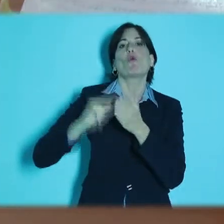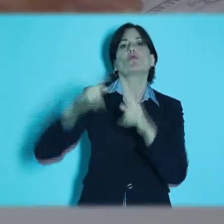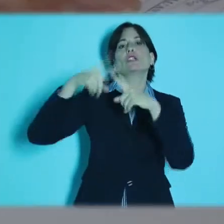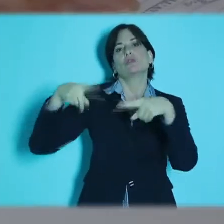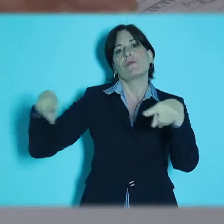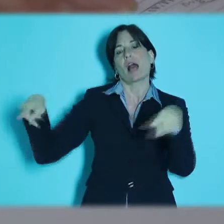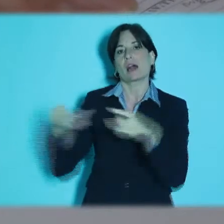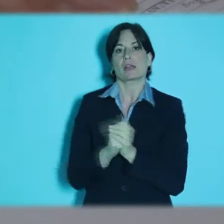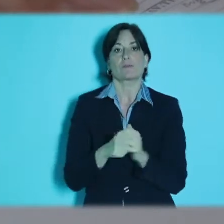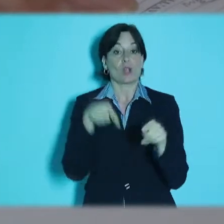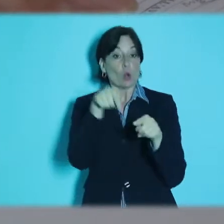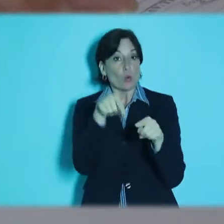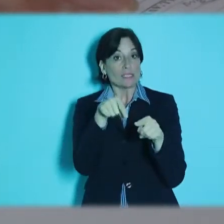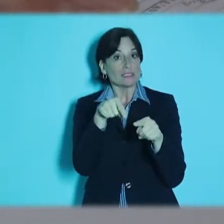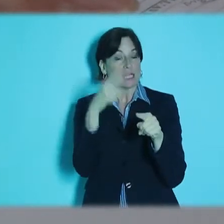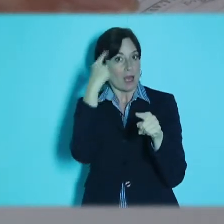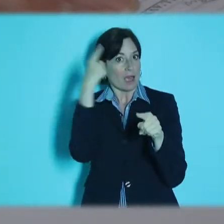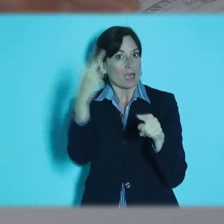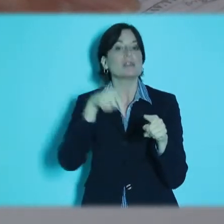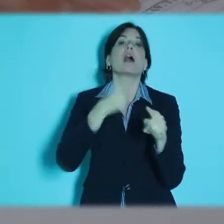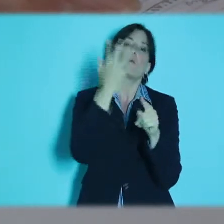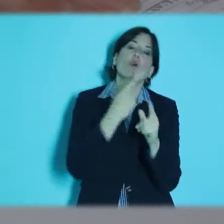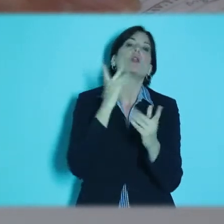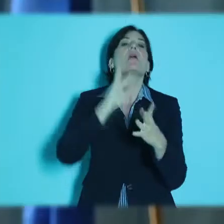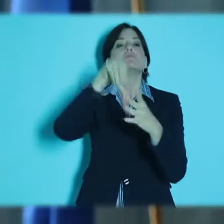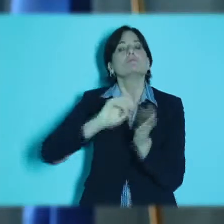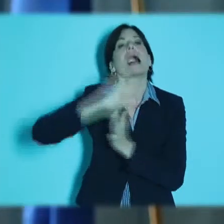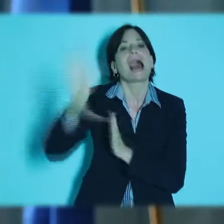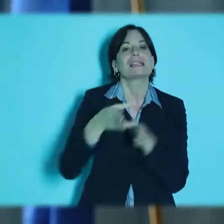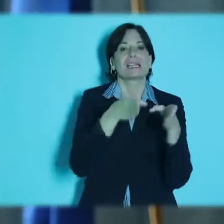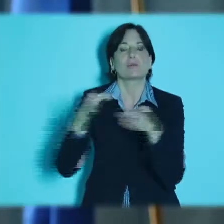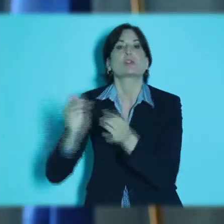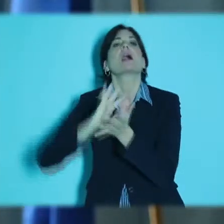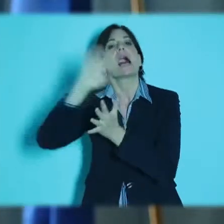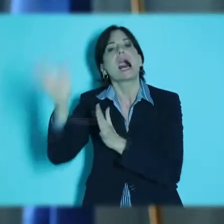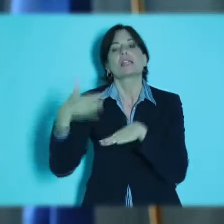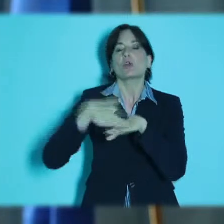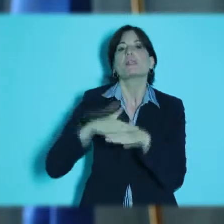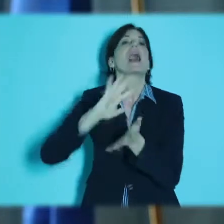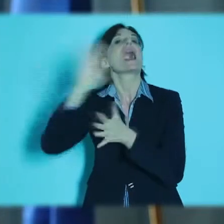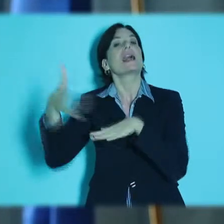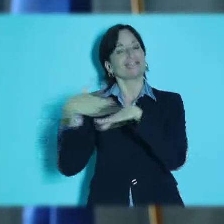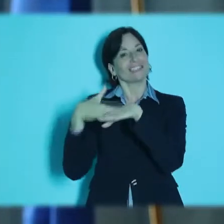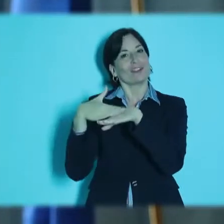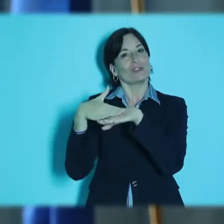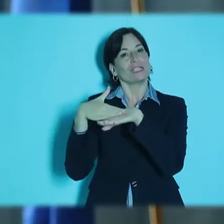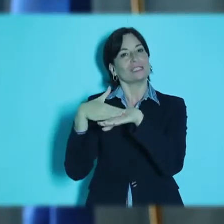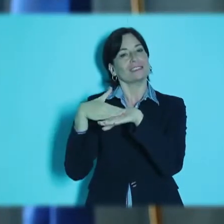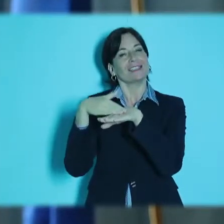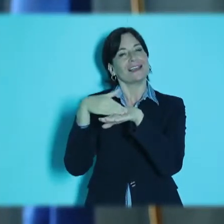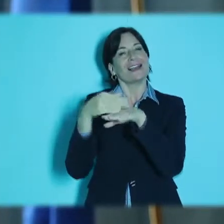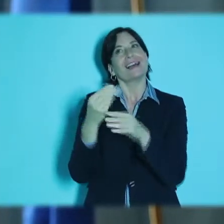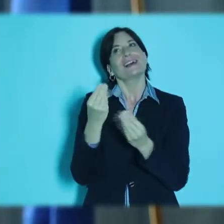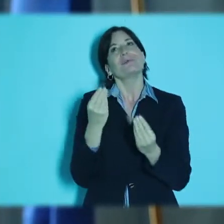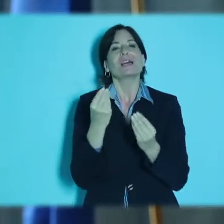servizio a strutture civili. È un'operazione che vogliamo estendere anche ad altri dipartimenti, ad